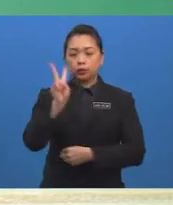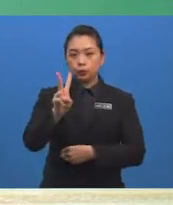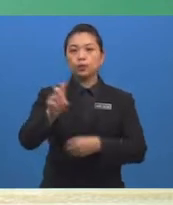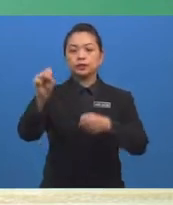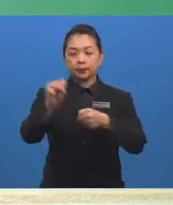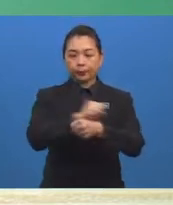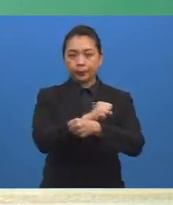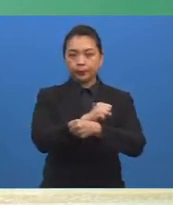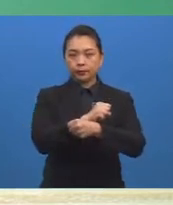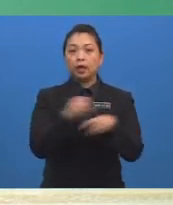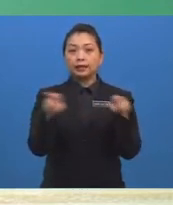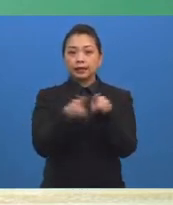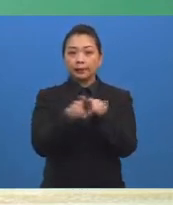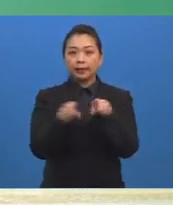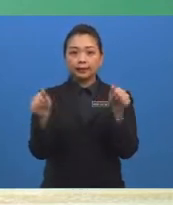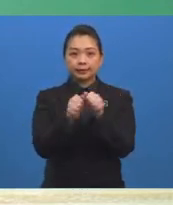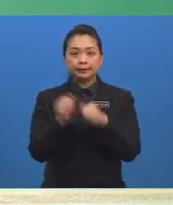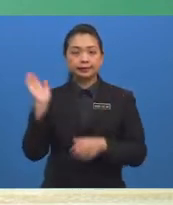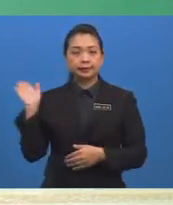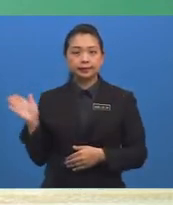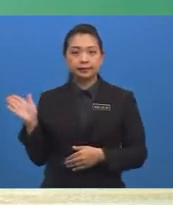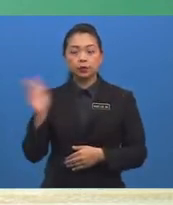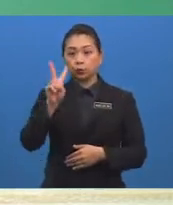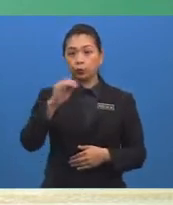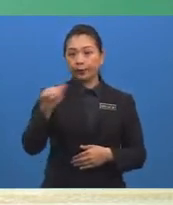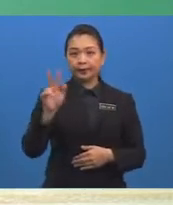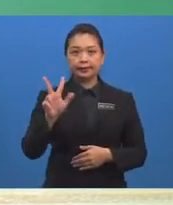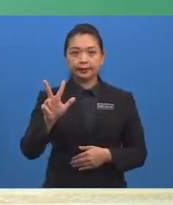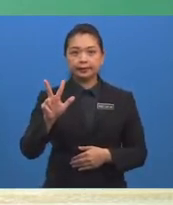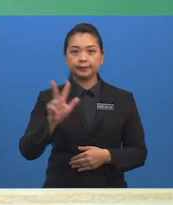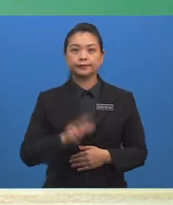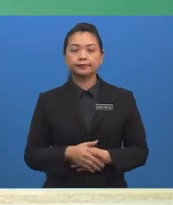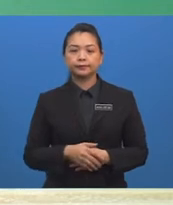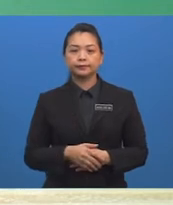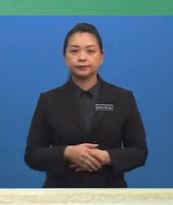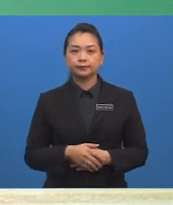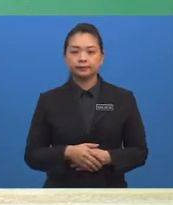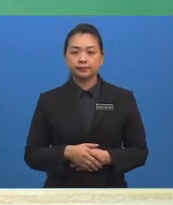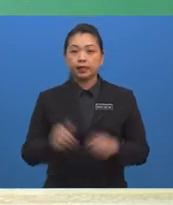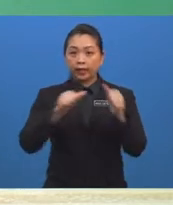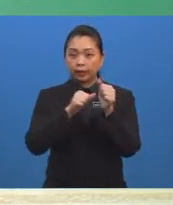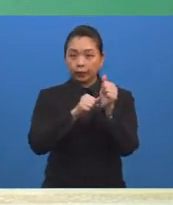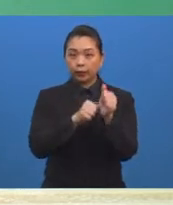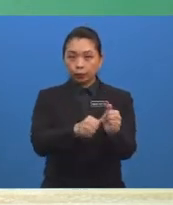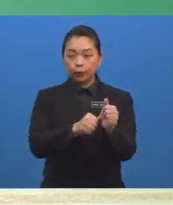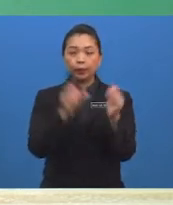Iaitu bersamaan dengan dua per tiga Berdasarkan gambar rajah pokok tersebut